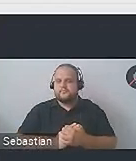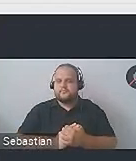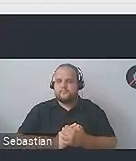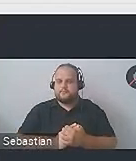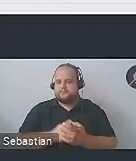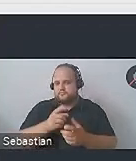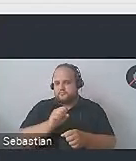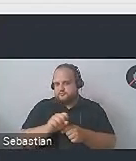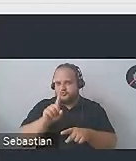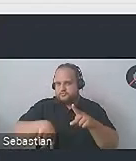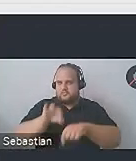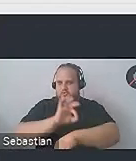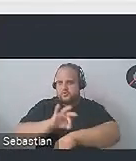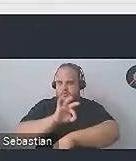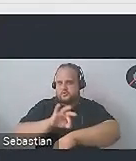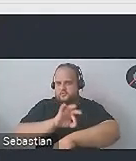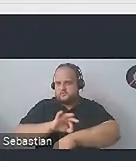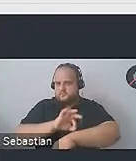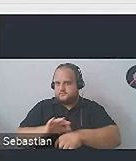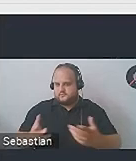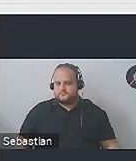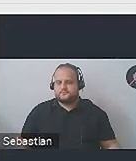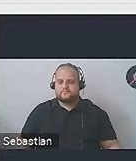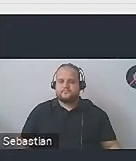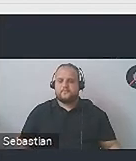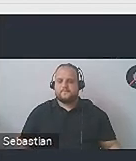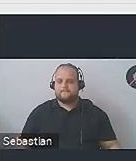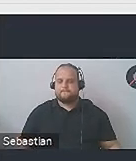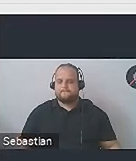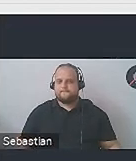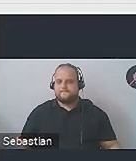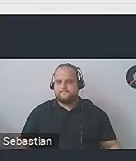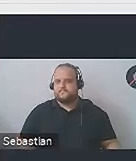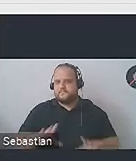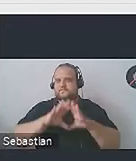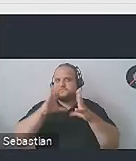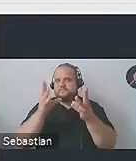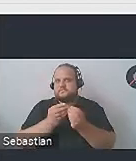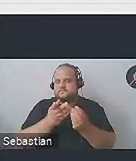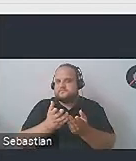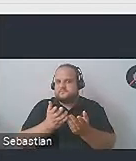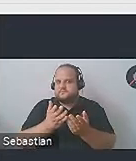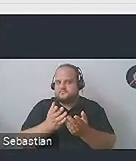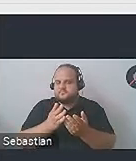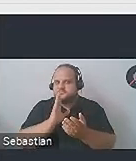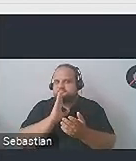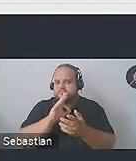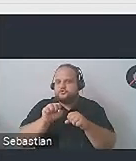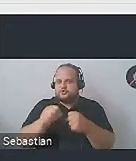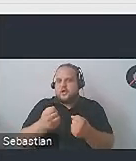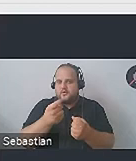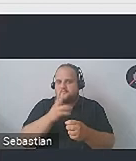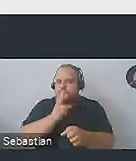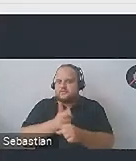no to jest to źle zaprojektowana urna do głosowania, prawda? To jest wszystko tak samo, tak samo działają te kryteria